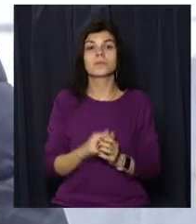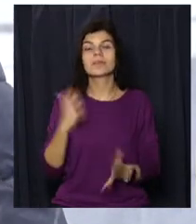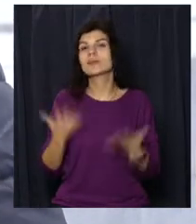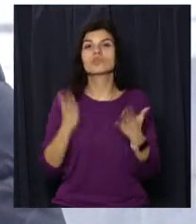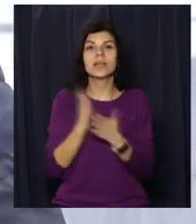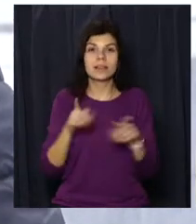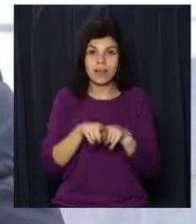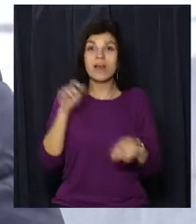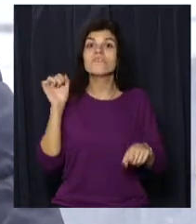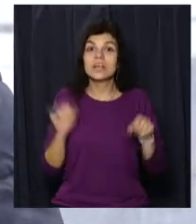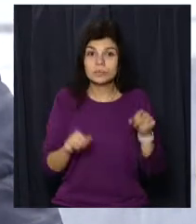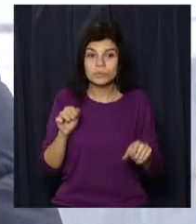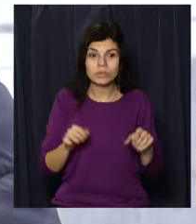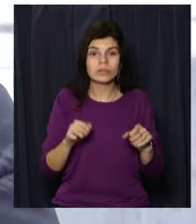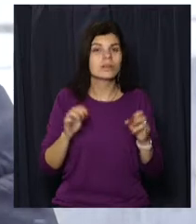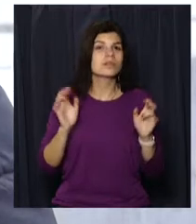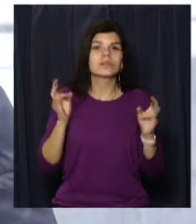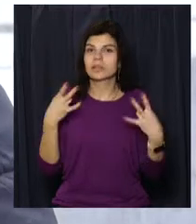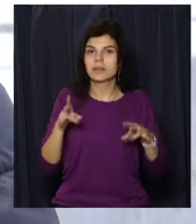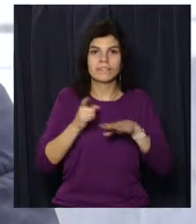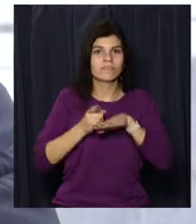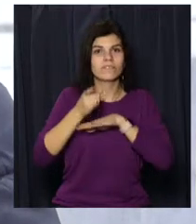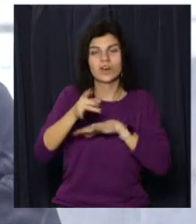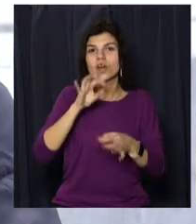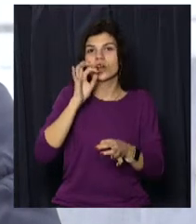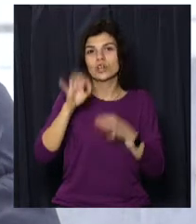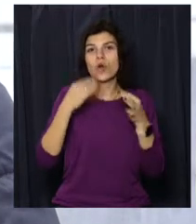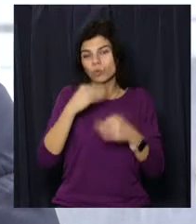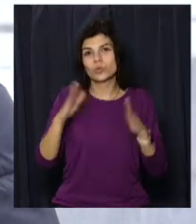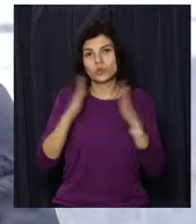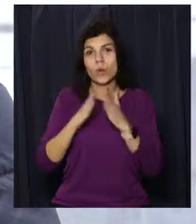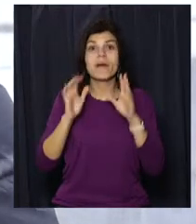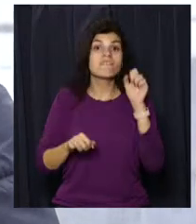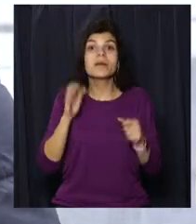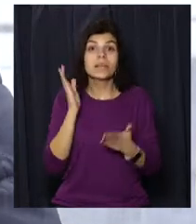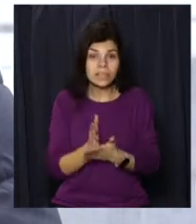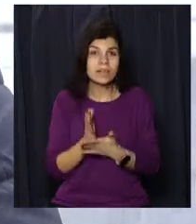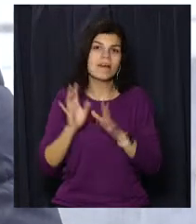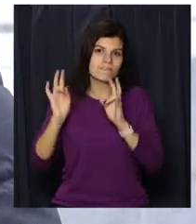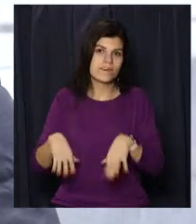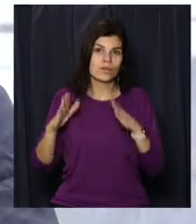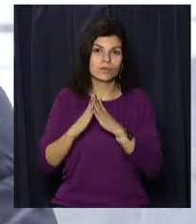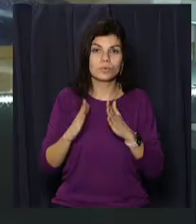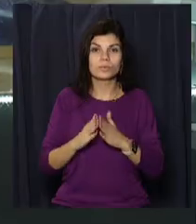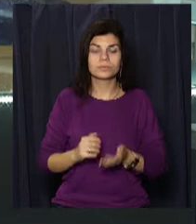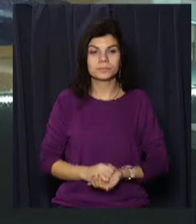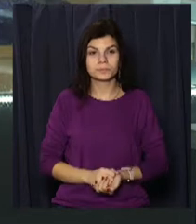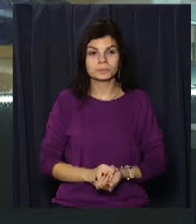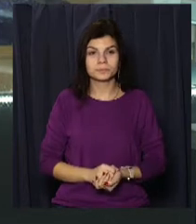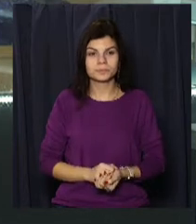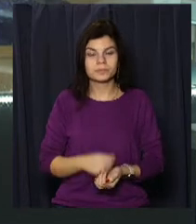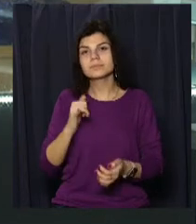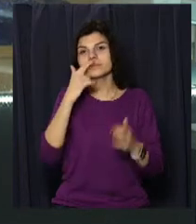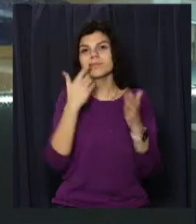якщо є така можливість, не виїжджати без зайвої потреби з дому до міста. І